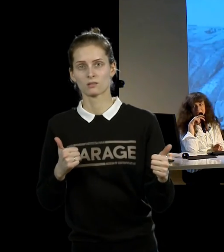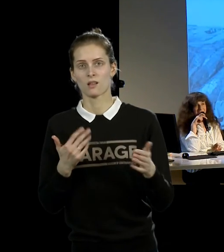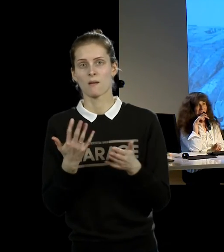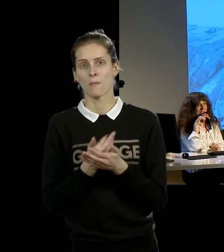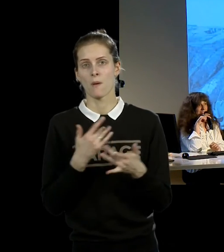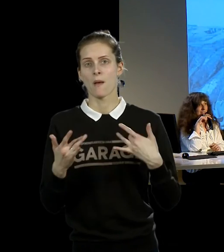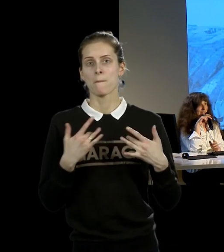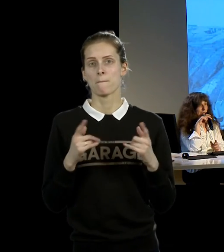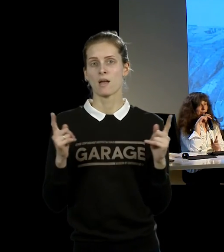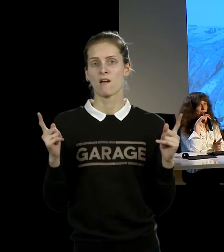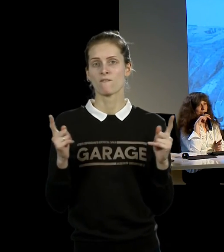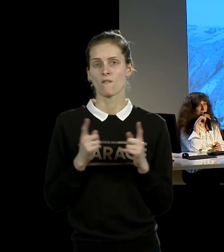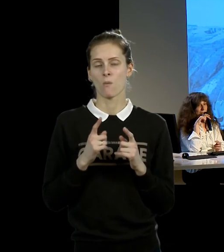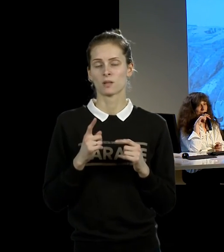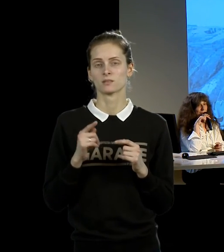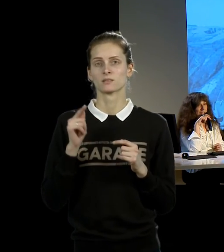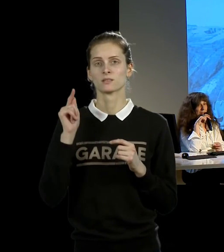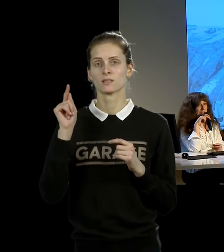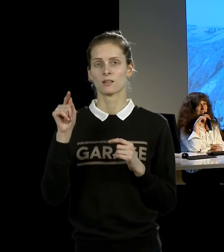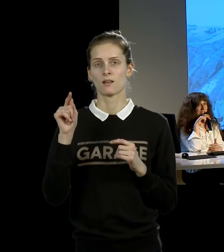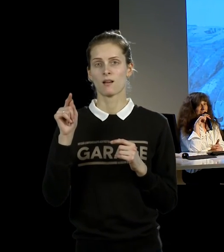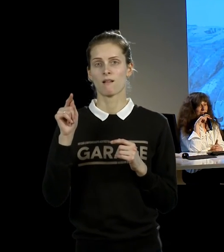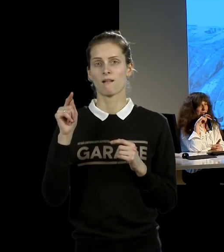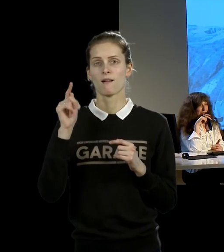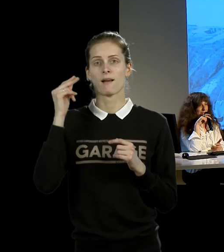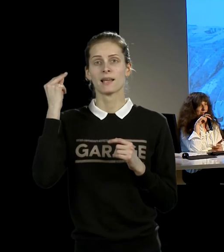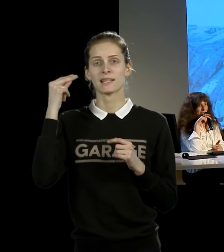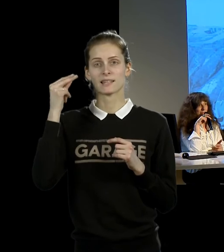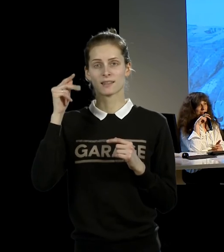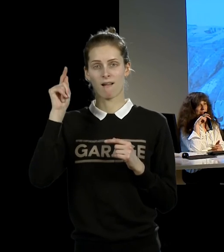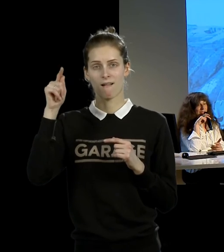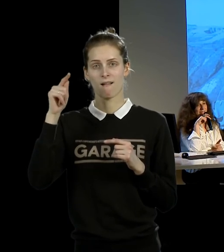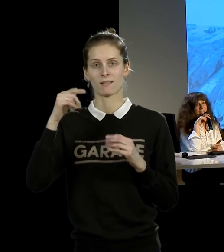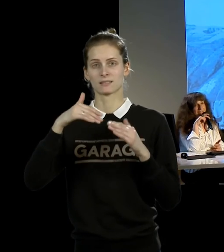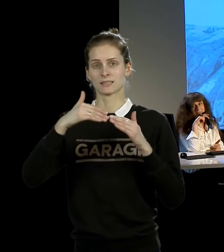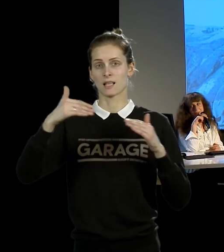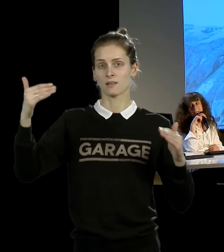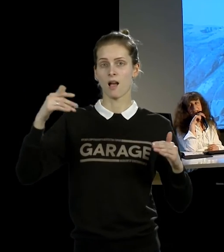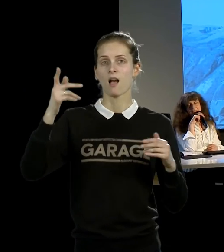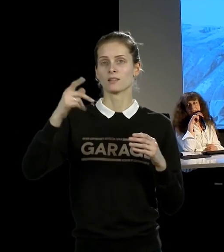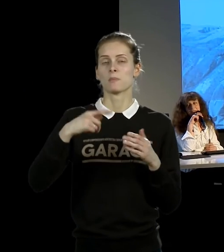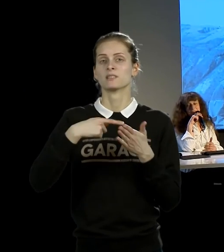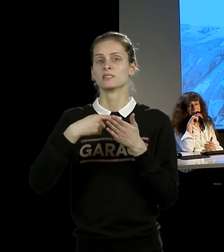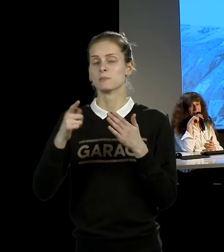Великой Китайской стене» стал перформансом, которым они отметили не свою свадьбу, а свое расставание.